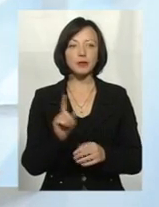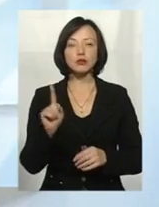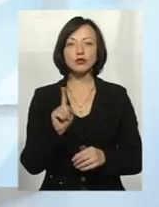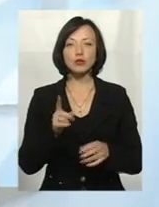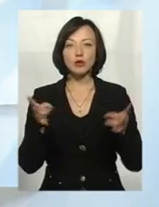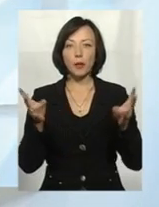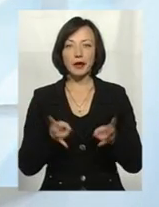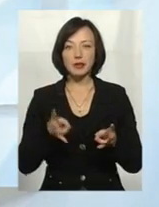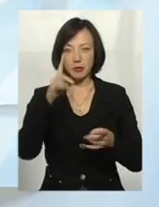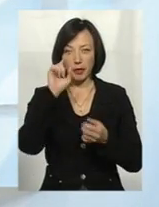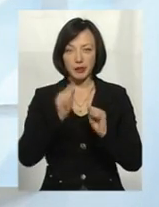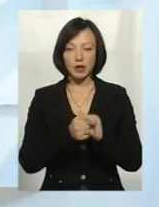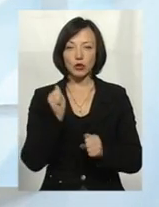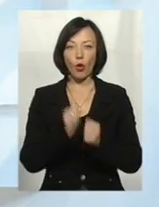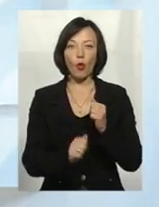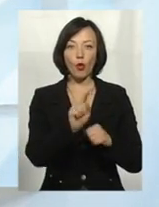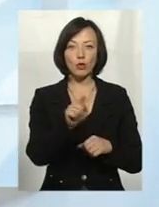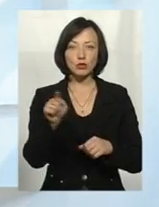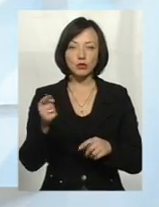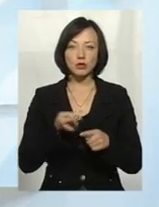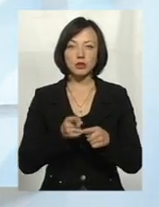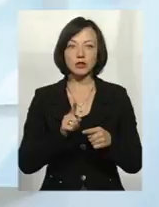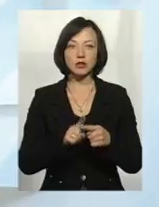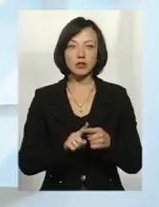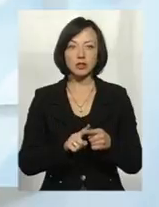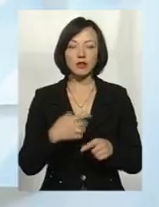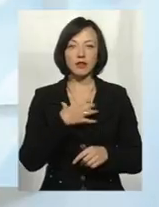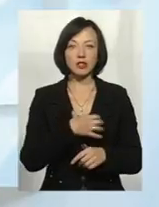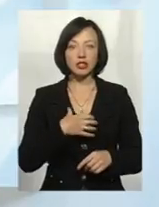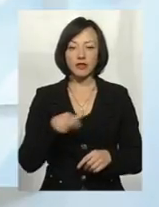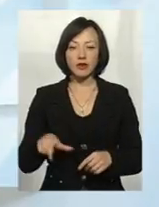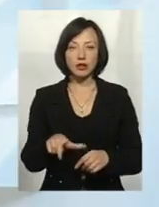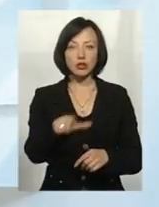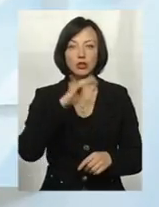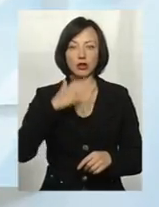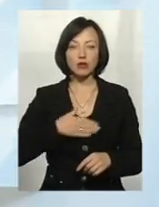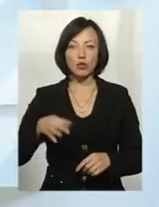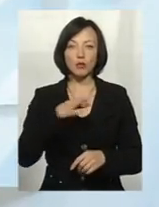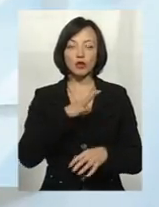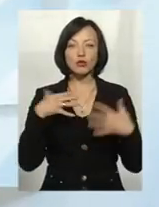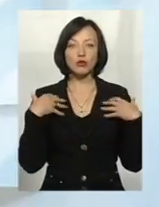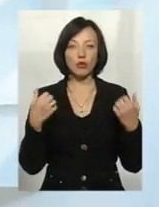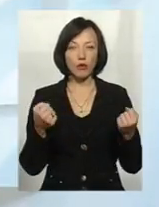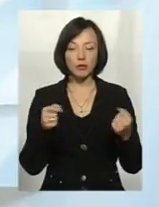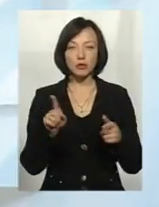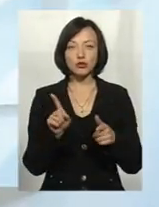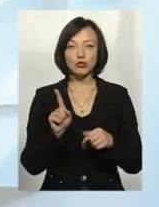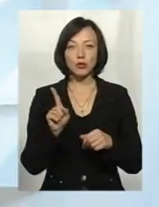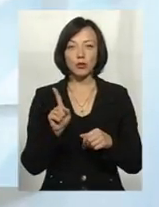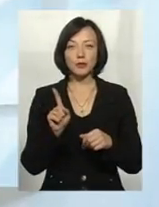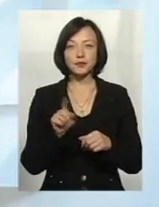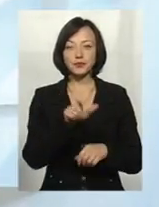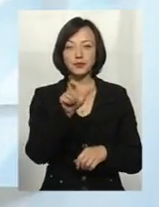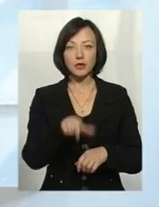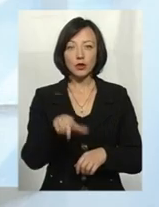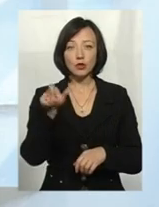необхідно пам'ятати кожному, аби ті живносні артерії нашої області були здоровими, щоб людський